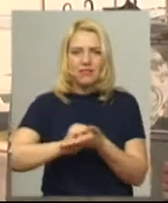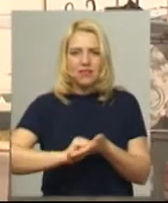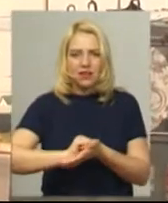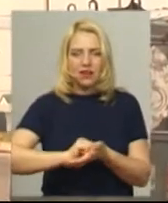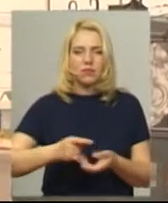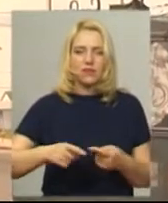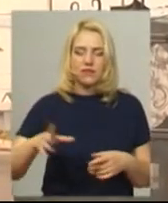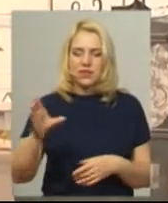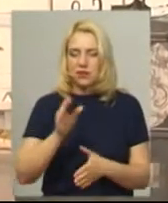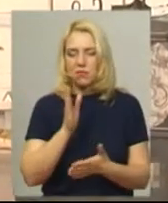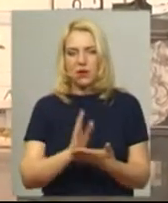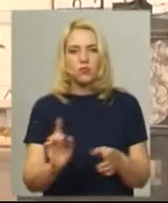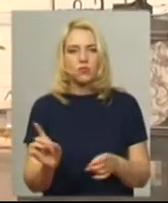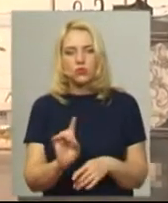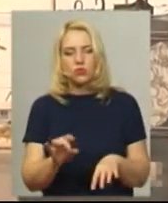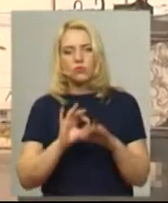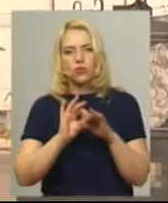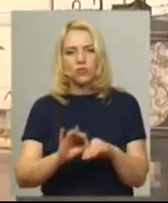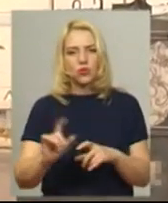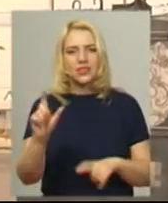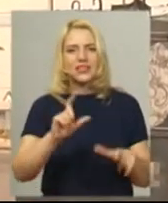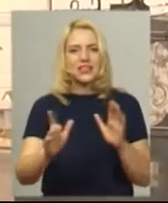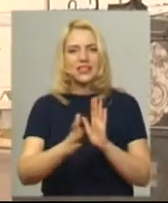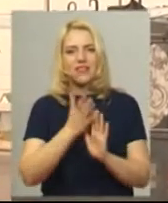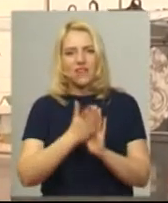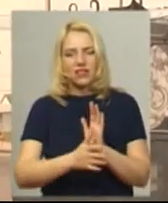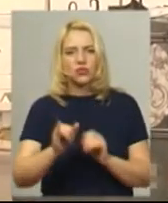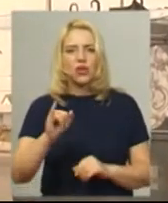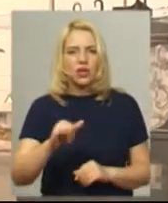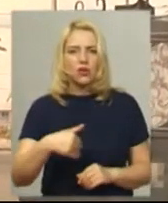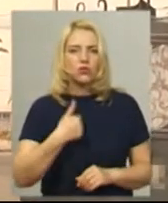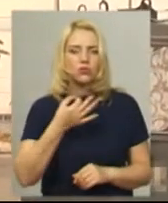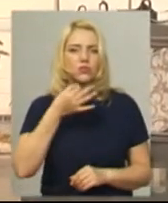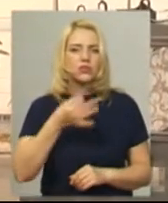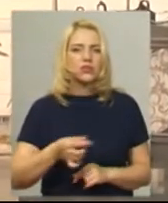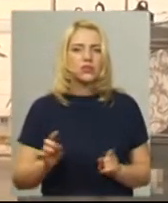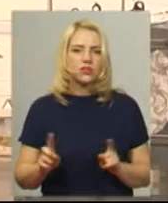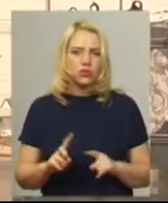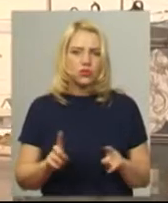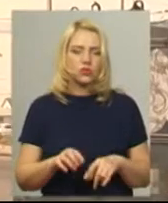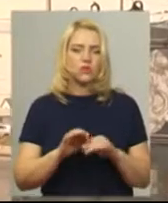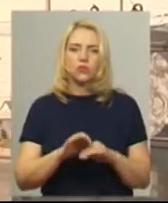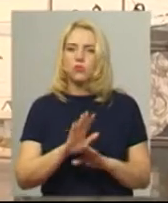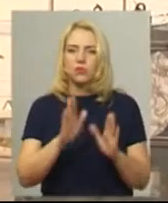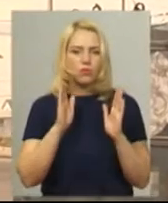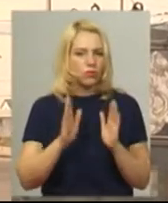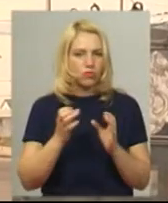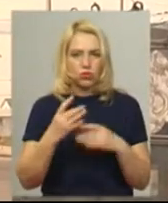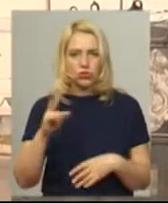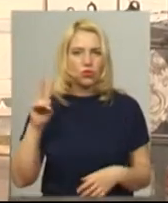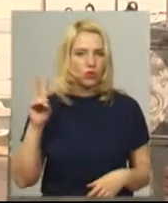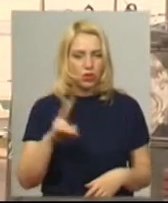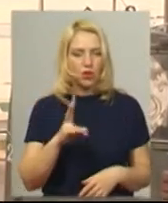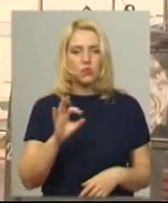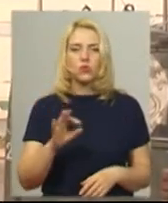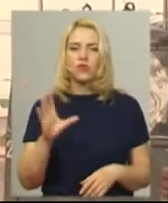день все маємо для того, щоб проводити дезінфекцію. І також хочу сказати, що ми дезінфекцію проводимо не тільки в тролейбусах, ми дезінфекцію